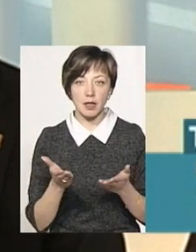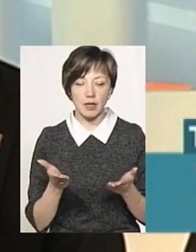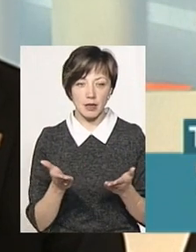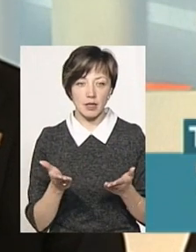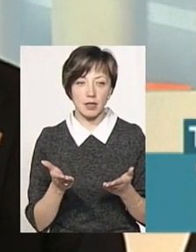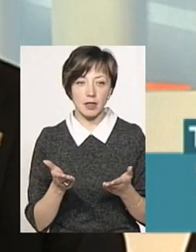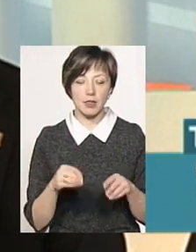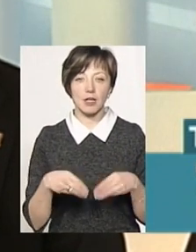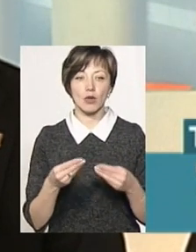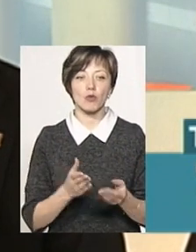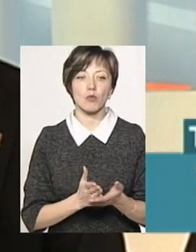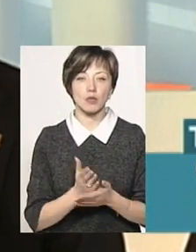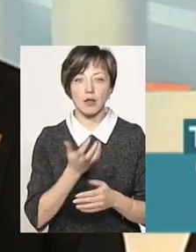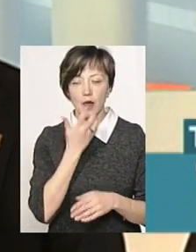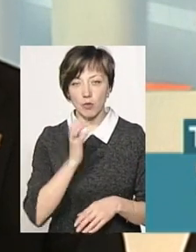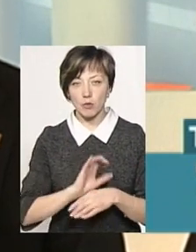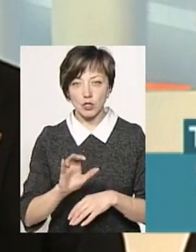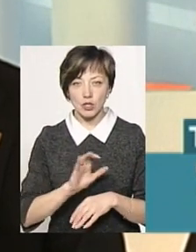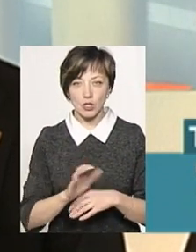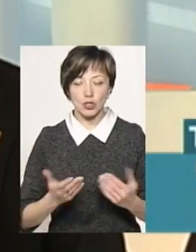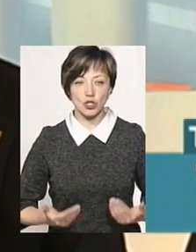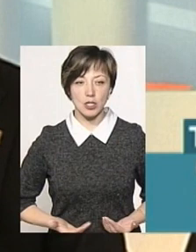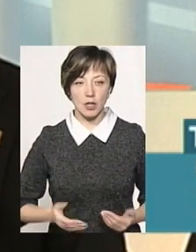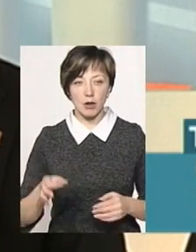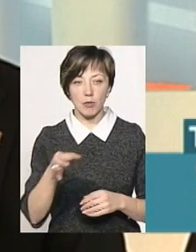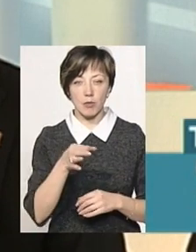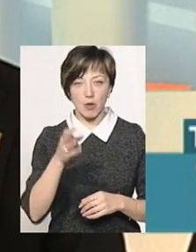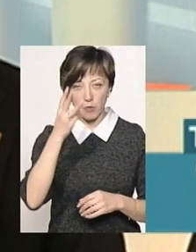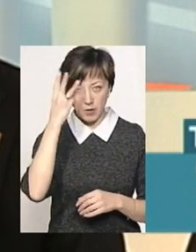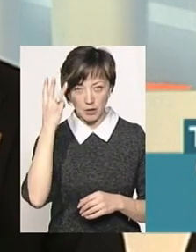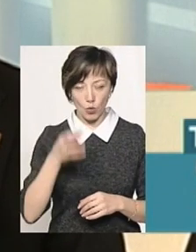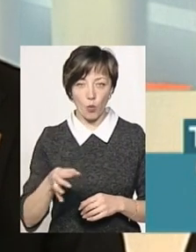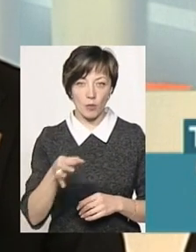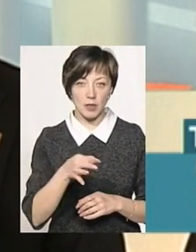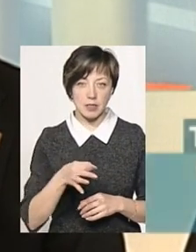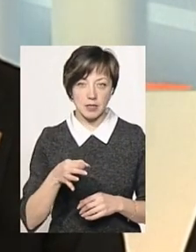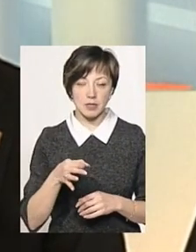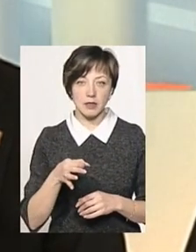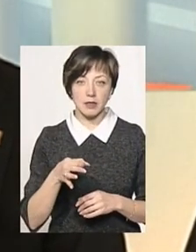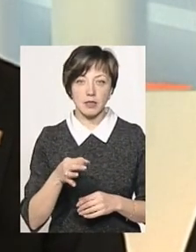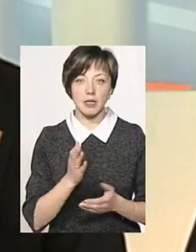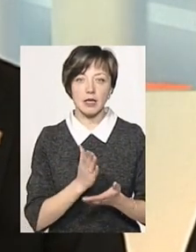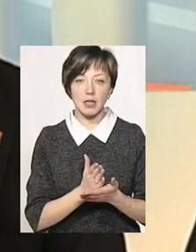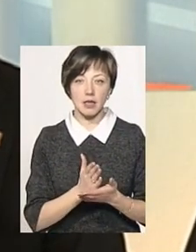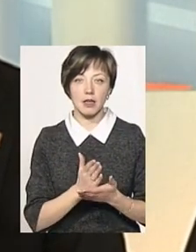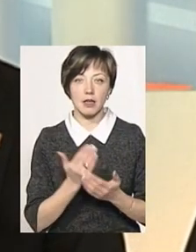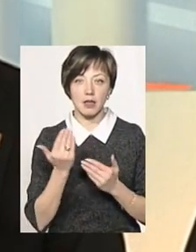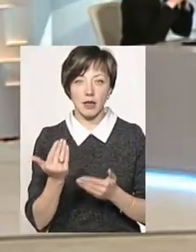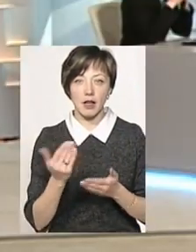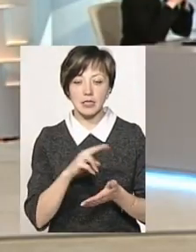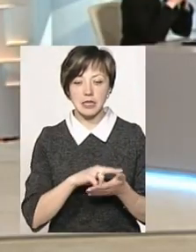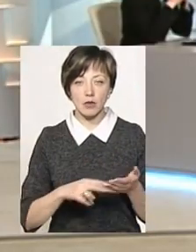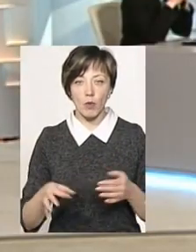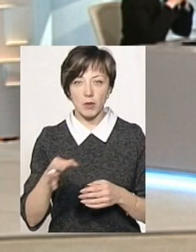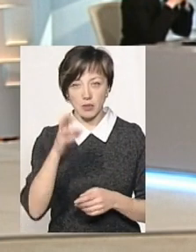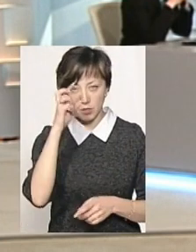які надають послуги теплопостачання жителям Хмельницької області, є ліцензіатами Хмельницької